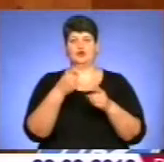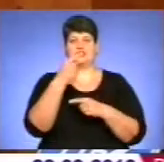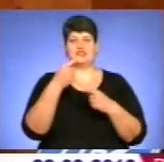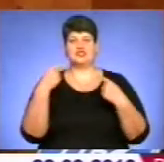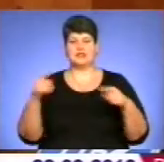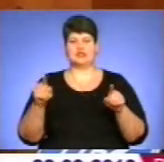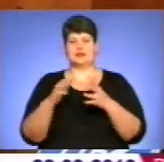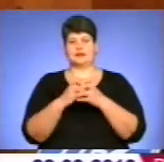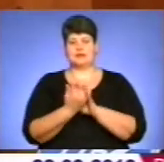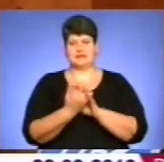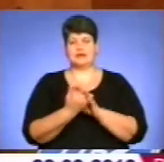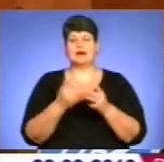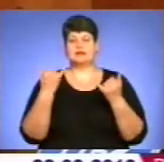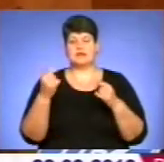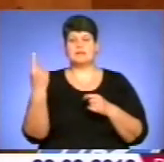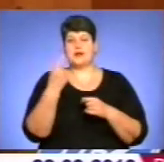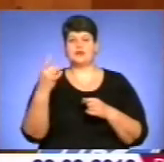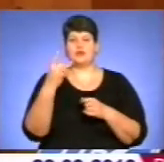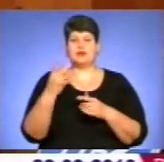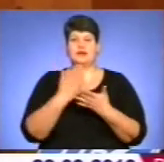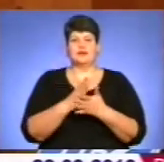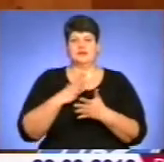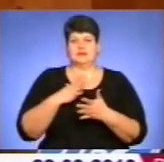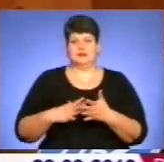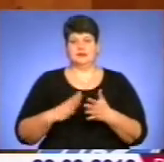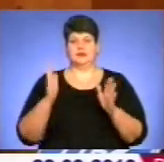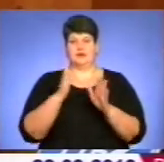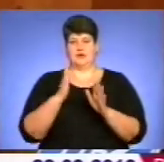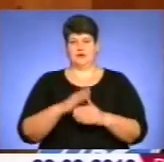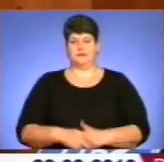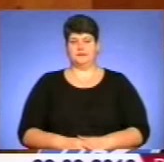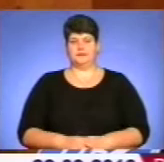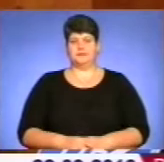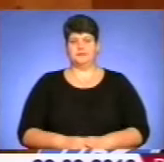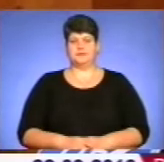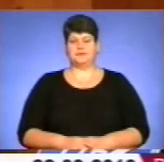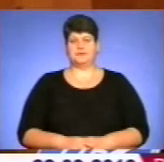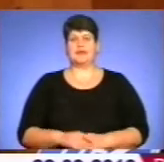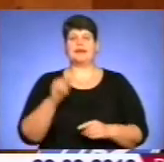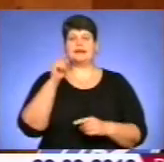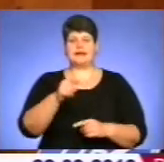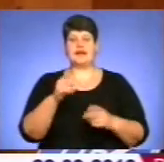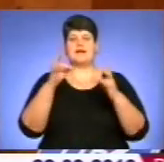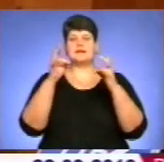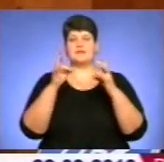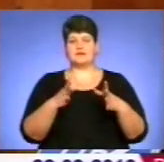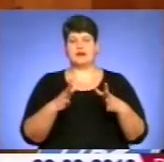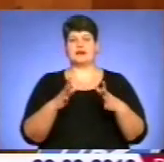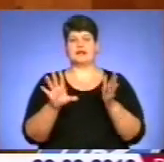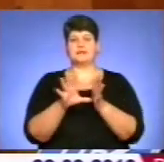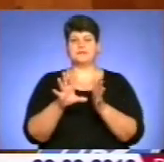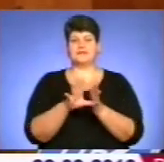І зараз перший район, який потерпає від даної негоди. Таких аварій, як на лініях електропередач, на